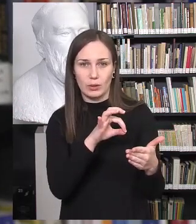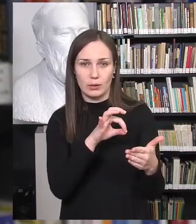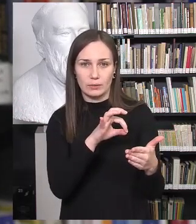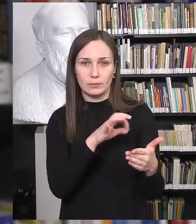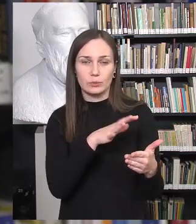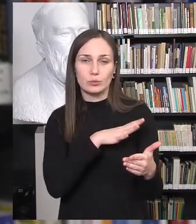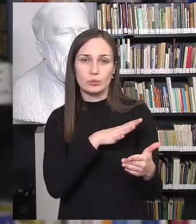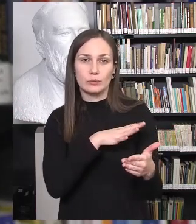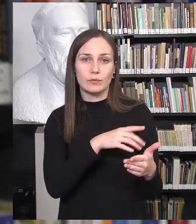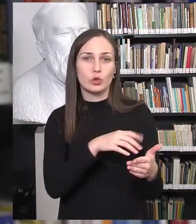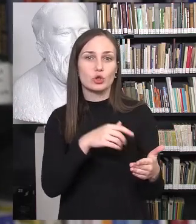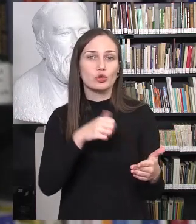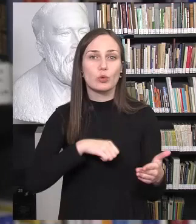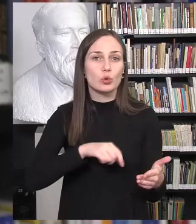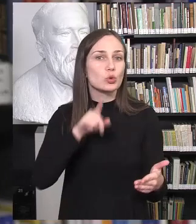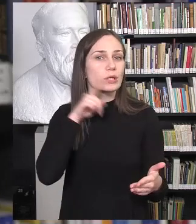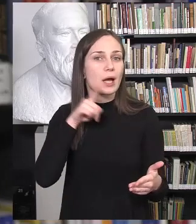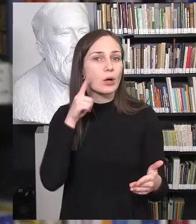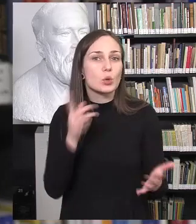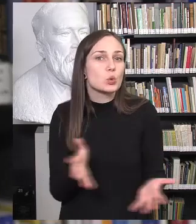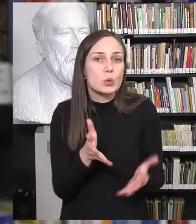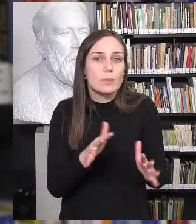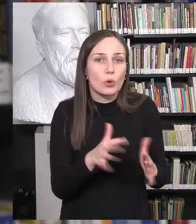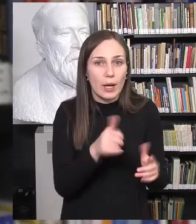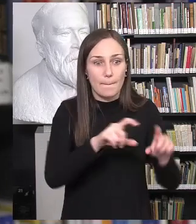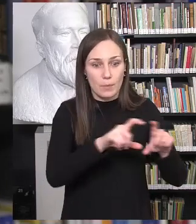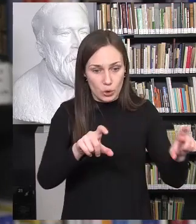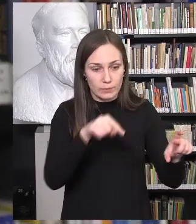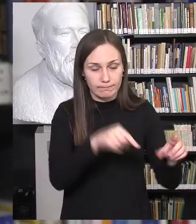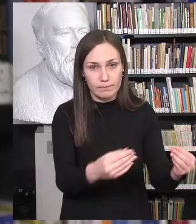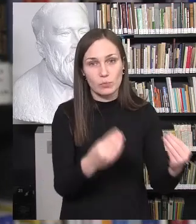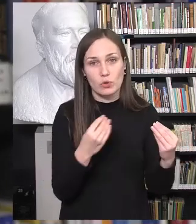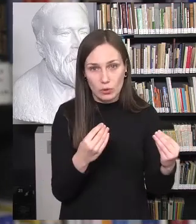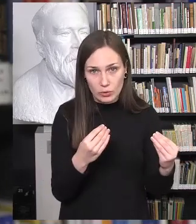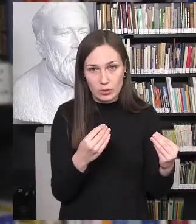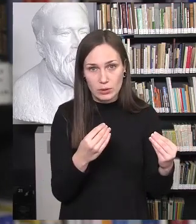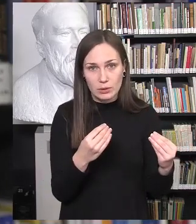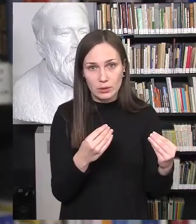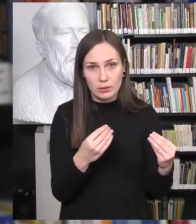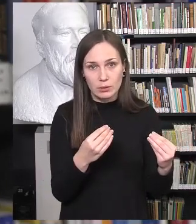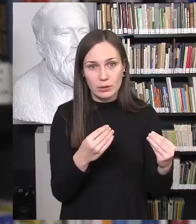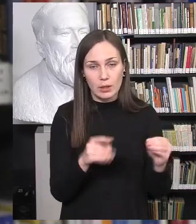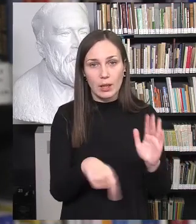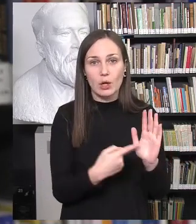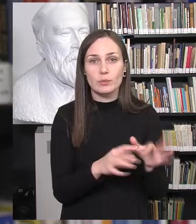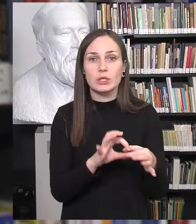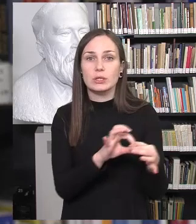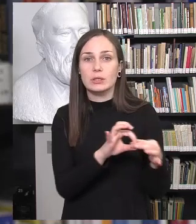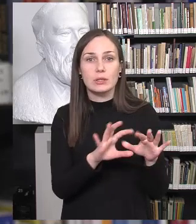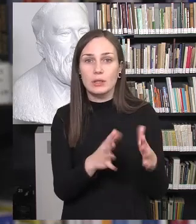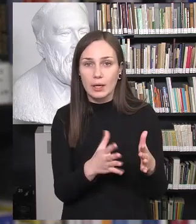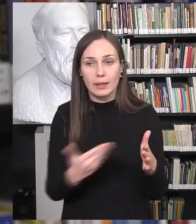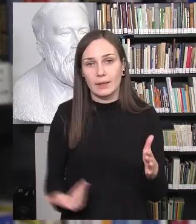žmogus jaunas augdosi ir mokosi mokykloje, tai yra visi klausimai susiję su to, kaip jisai